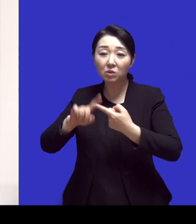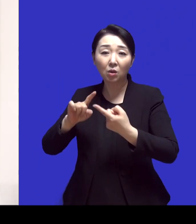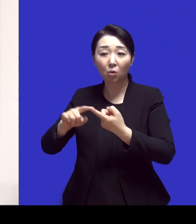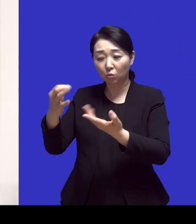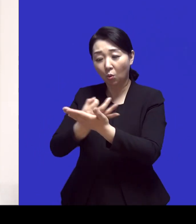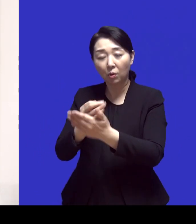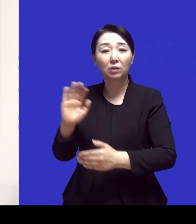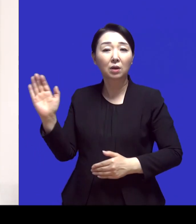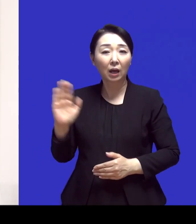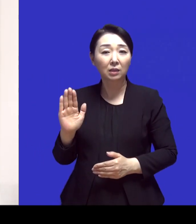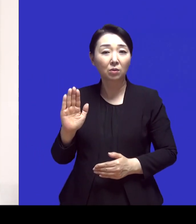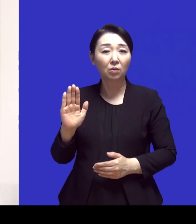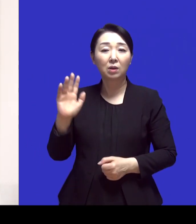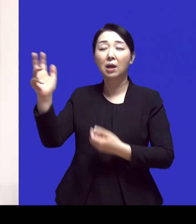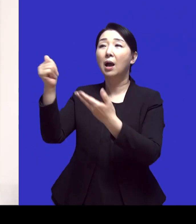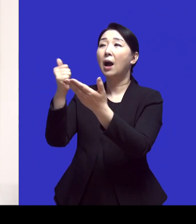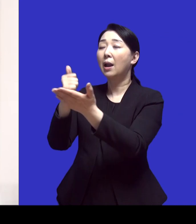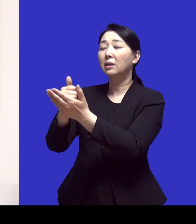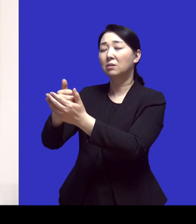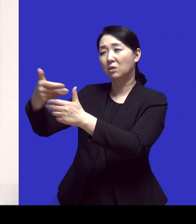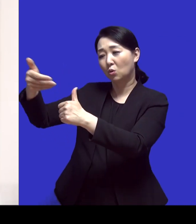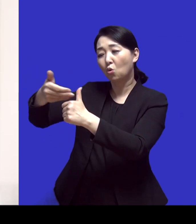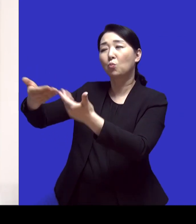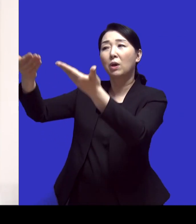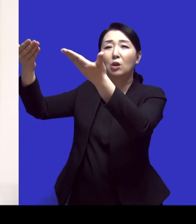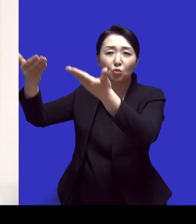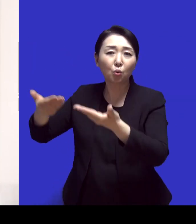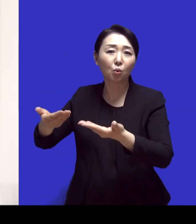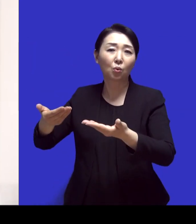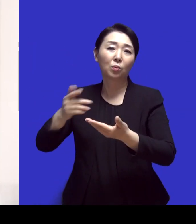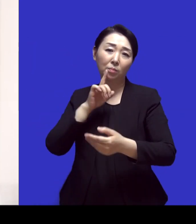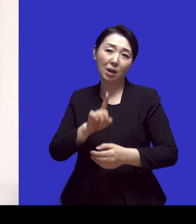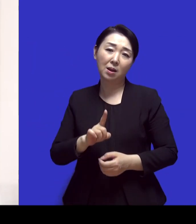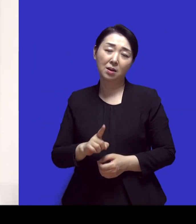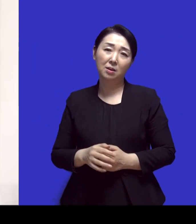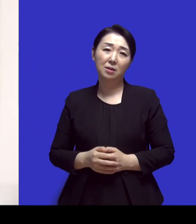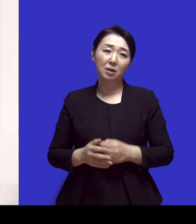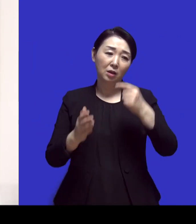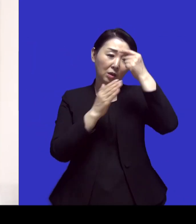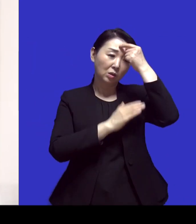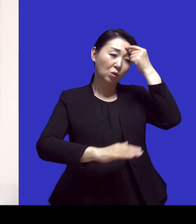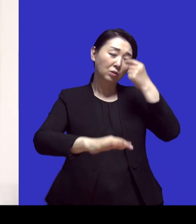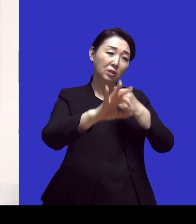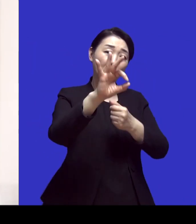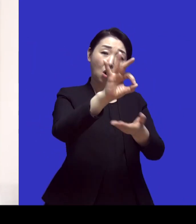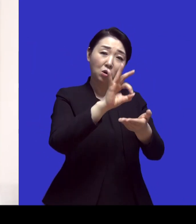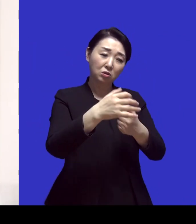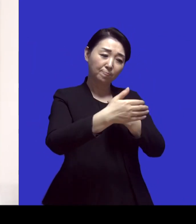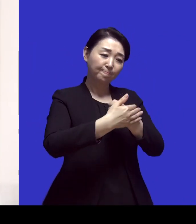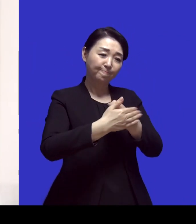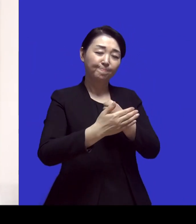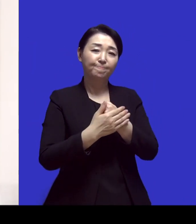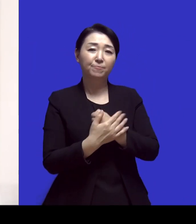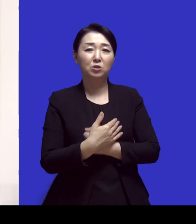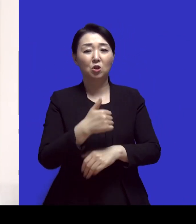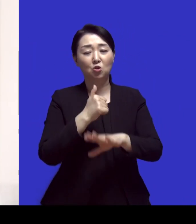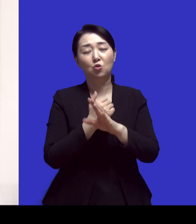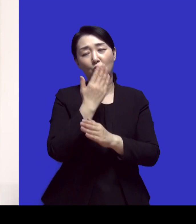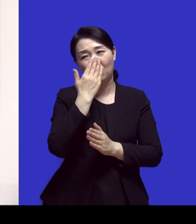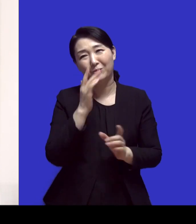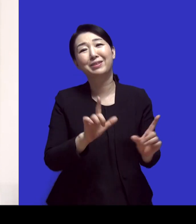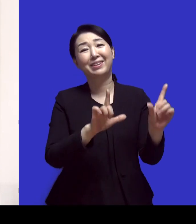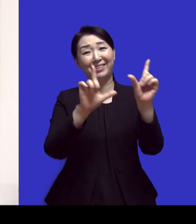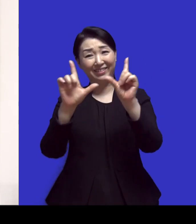내가 너의 공급자야 성도분들의 그런 원금으로 겸손해지고 살게 하신 것